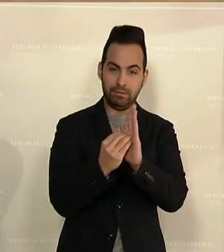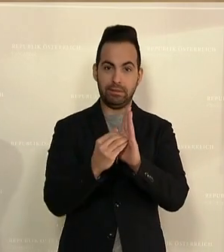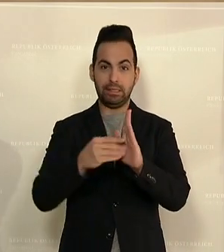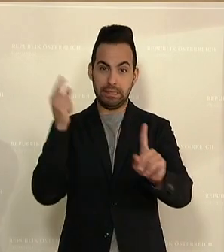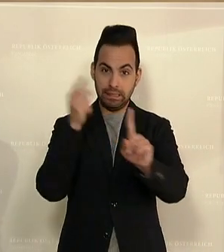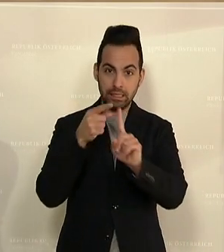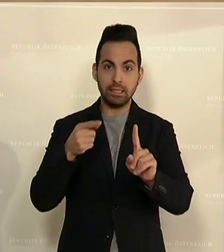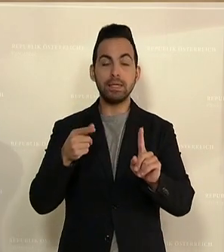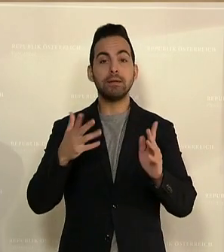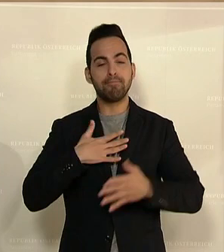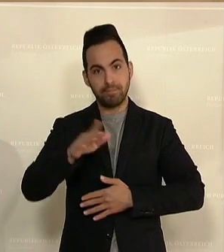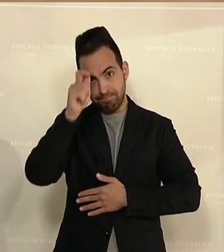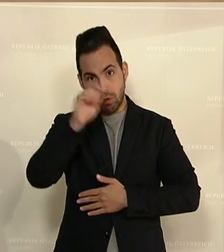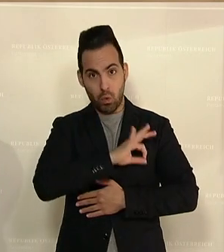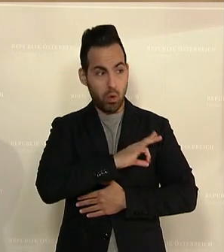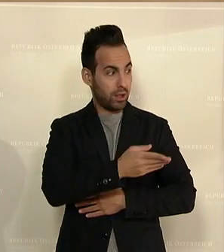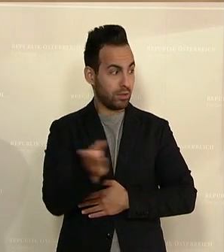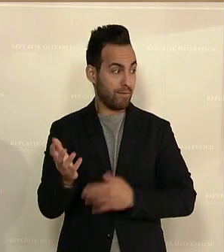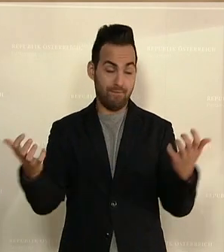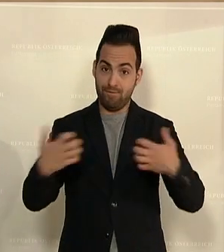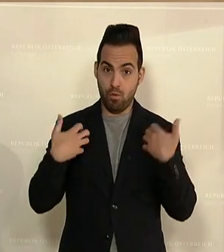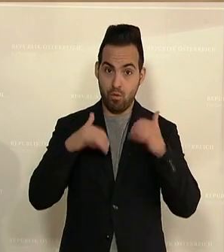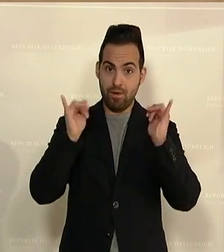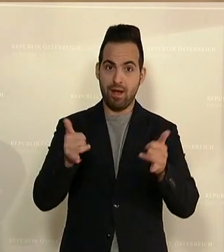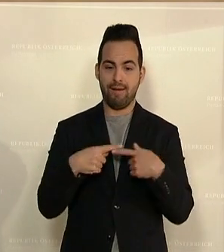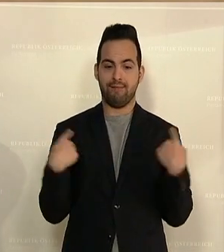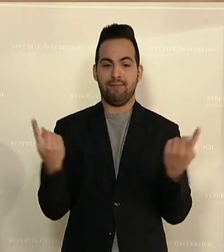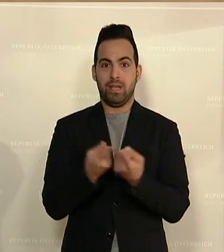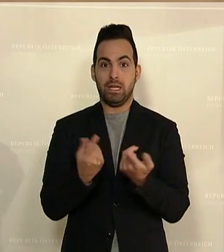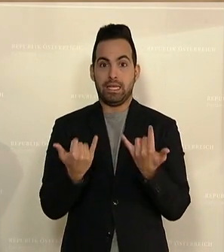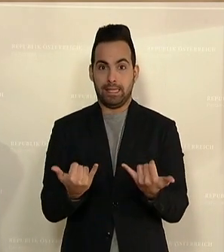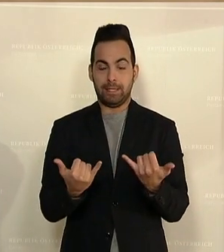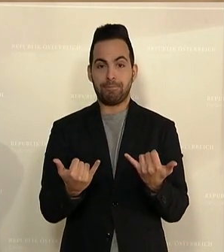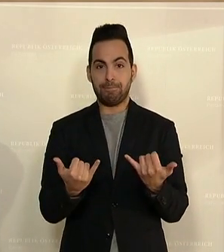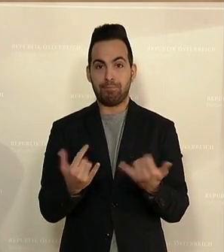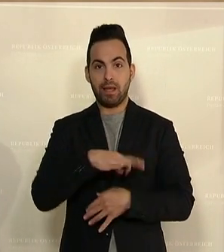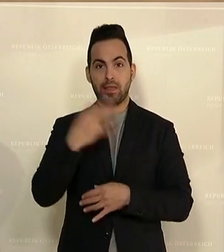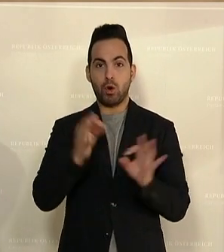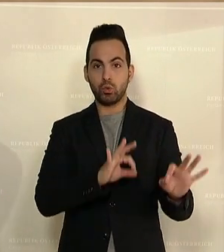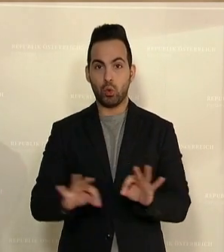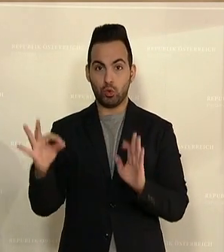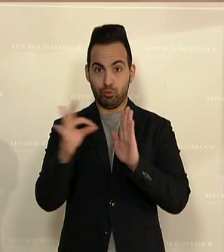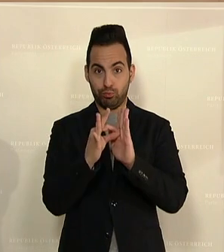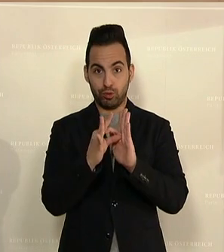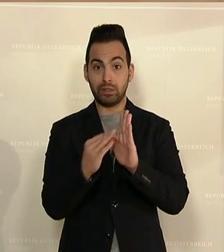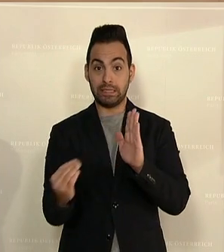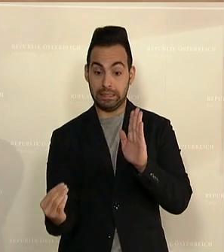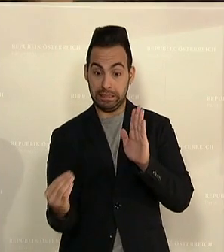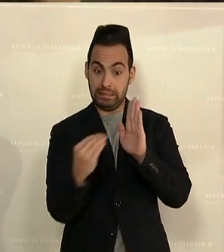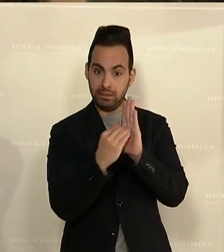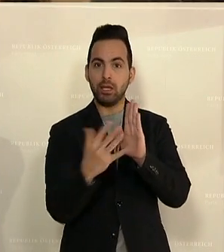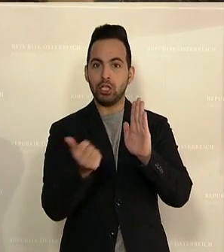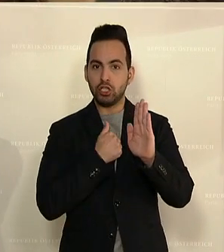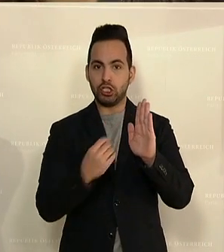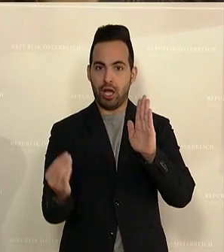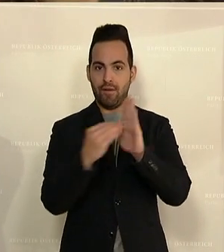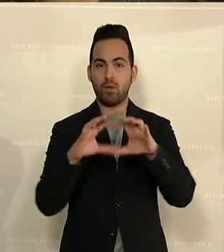Und es ist, geschätzte Kolleginnen und Kollegen, erfreulich, dass wir hier bei diesem Tagesordnungspunkt auch diesen Punkt erreicht